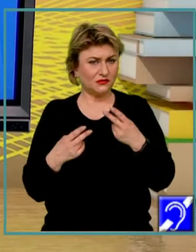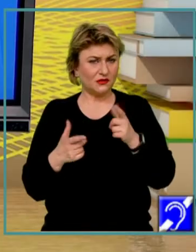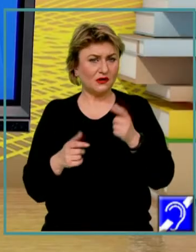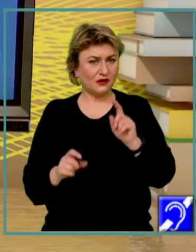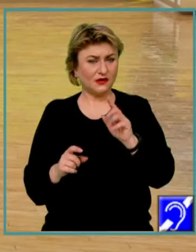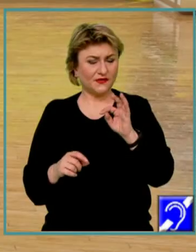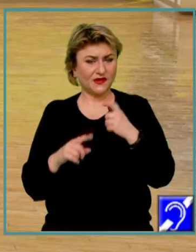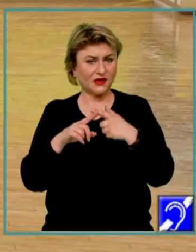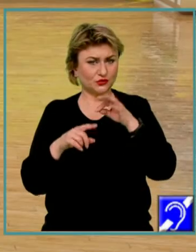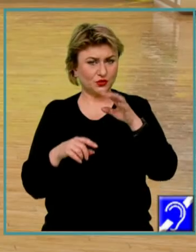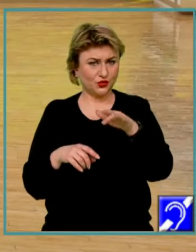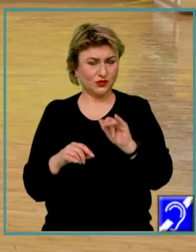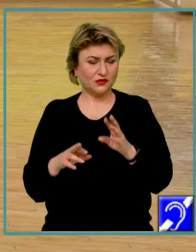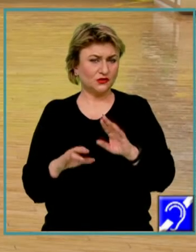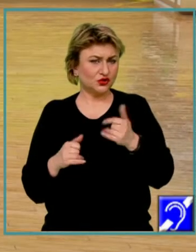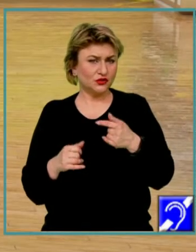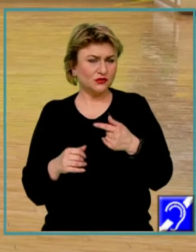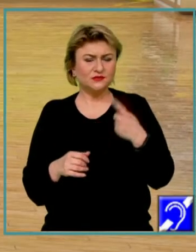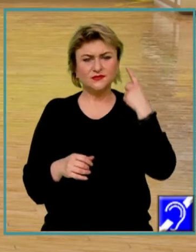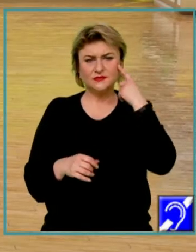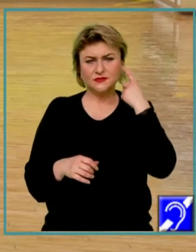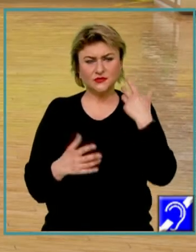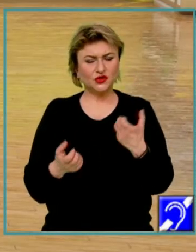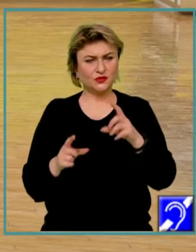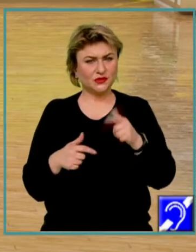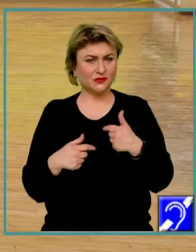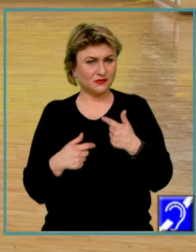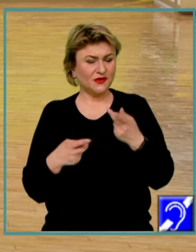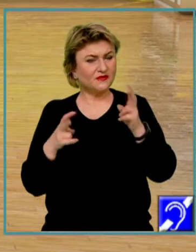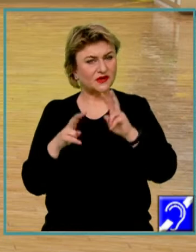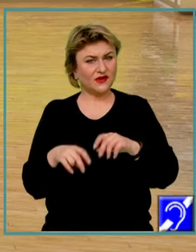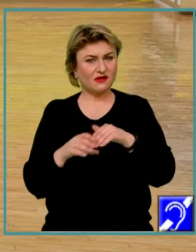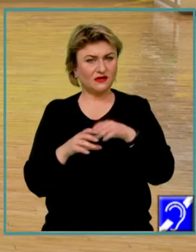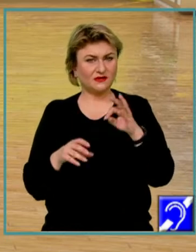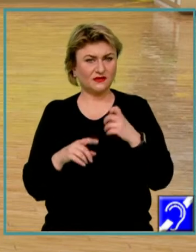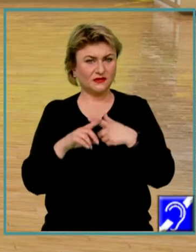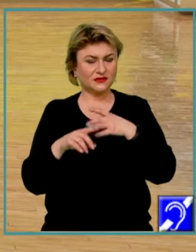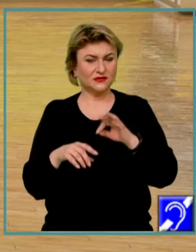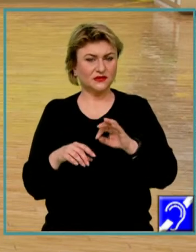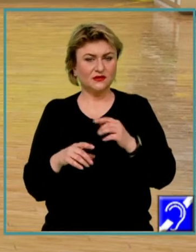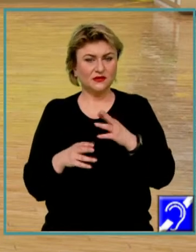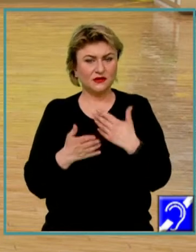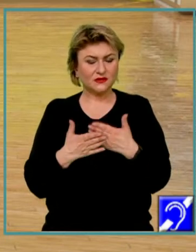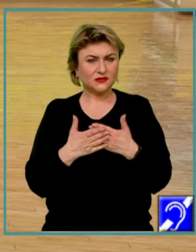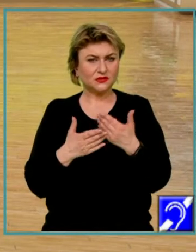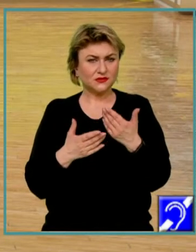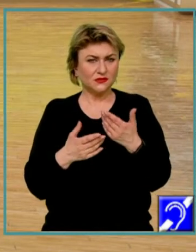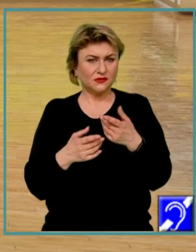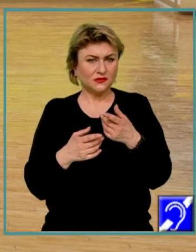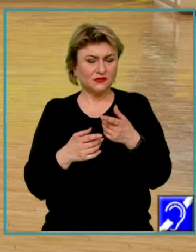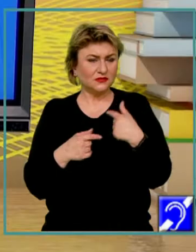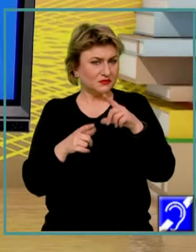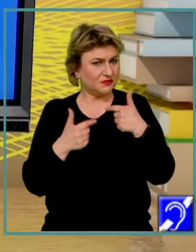textului, dar și la concepte pe care le putem identifica în text, iar în baza acestor concepte trebuie să